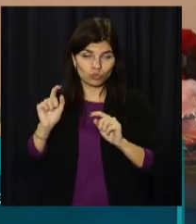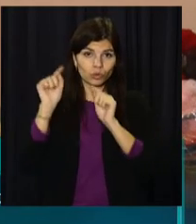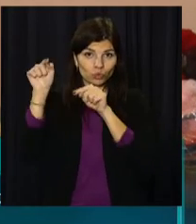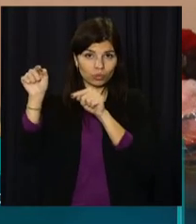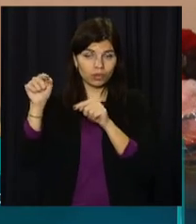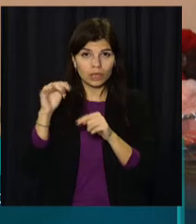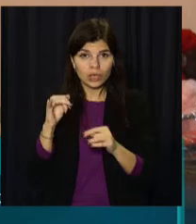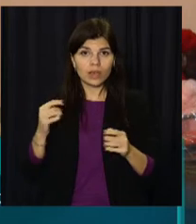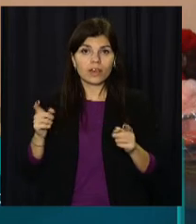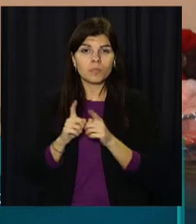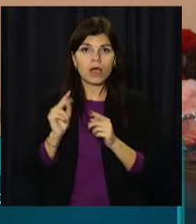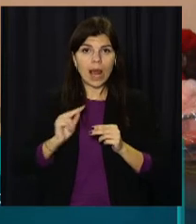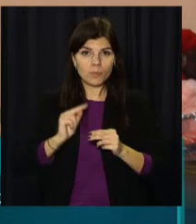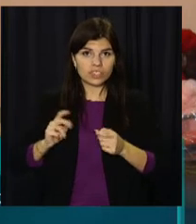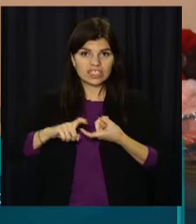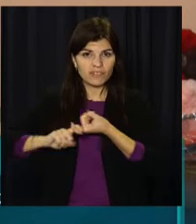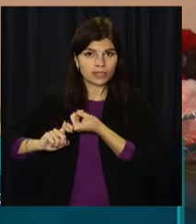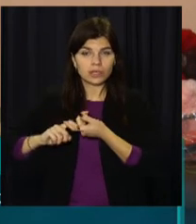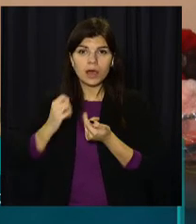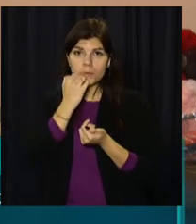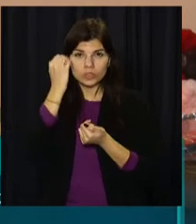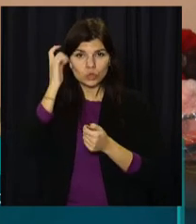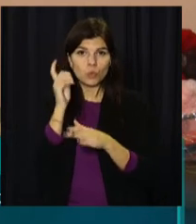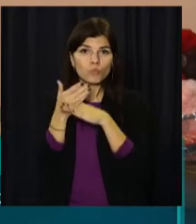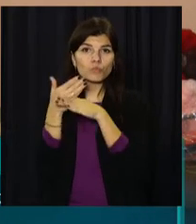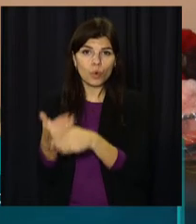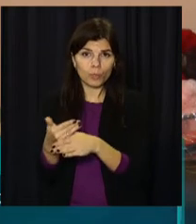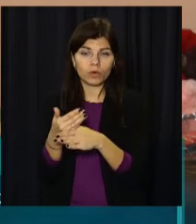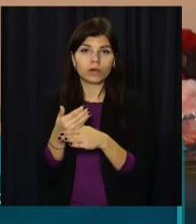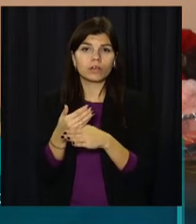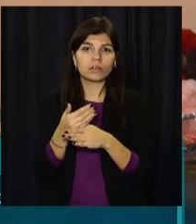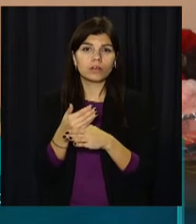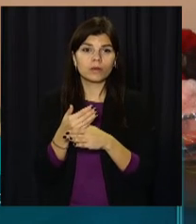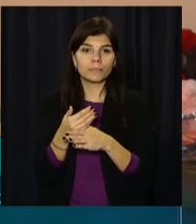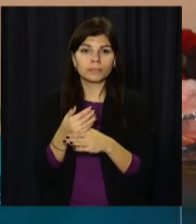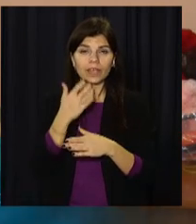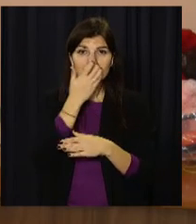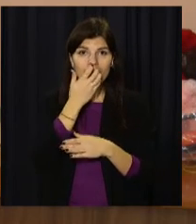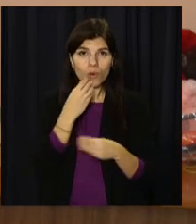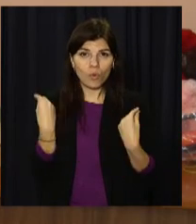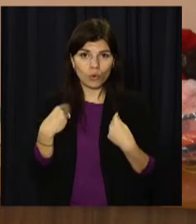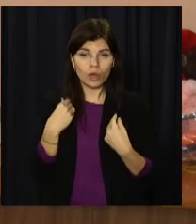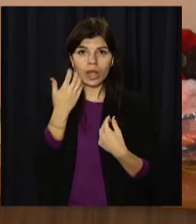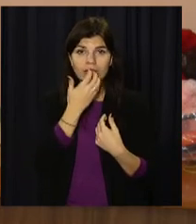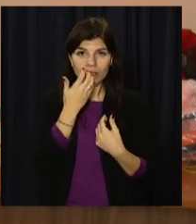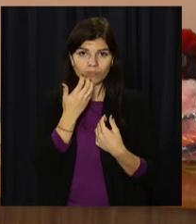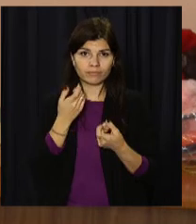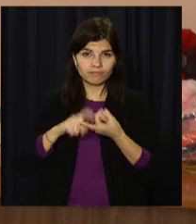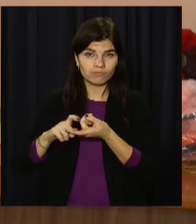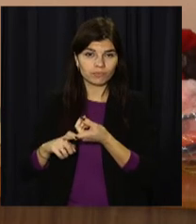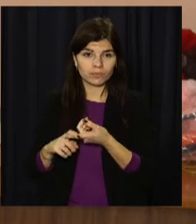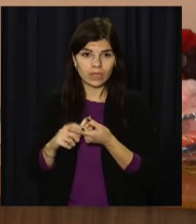дуже співпрацюємо і вдячні за надання допомоги в якості теплого одягу, теплих речей.